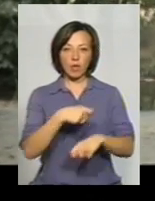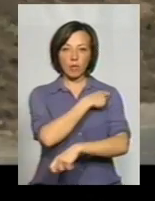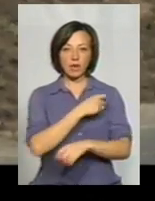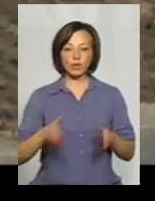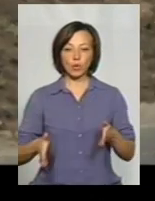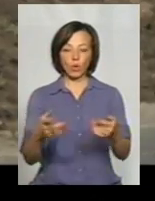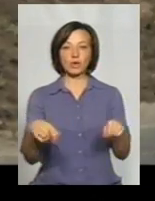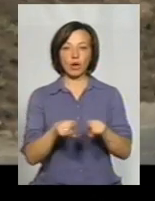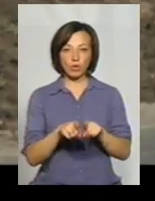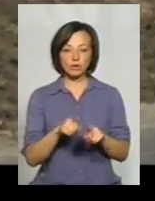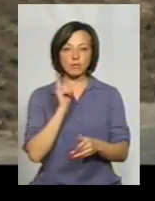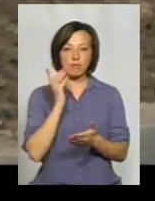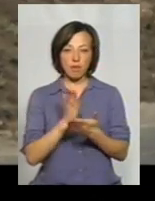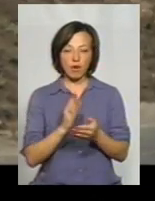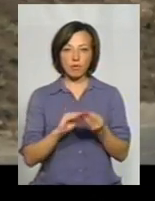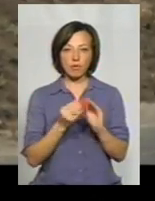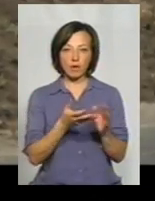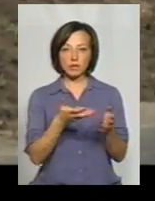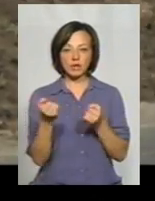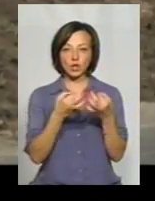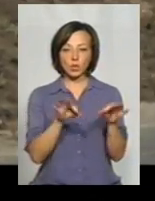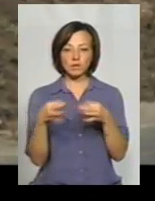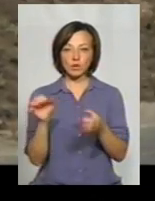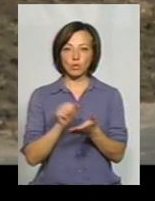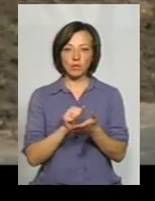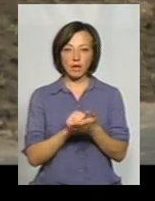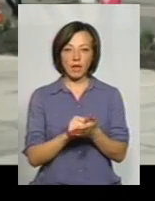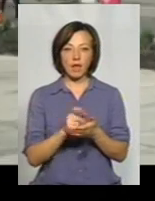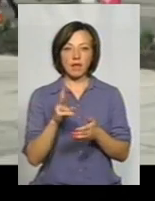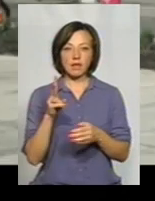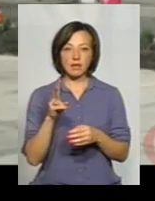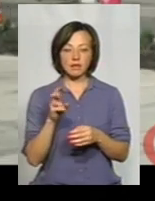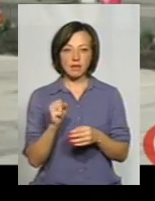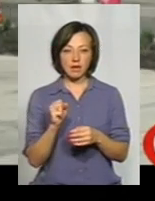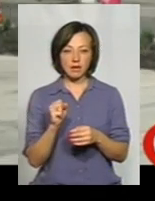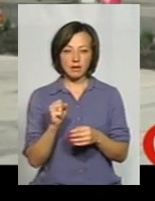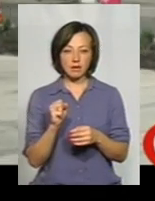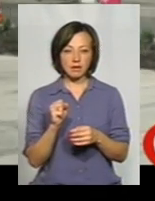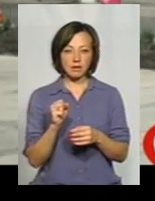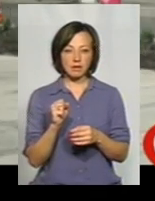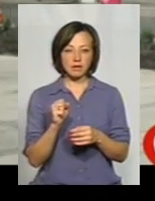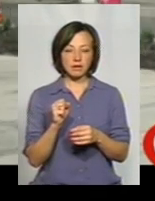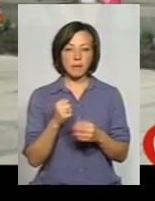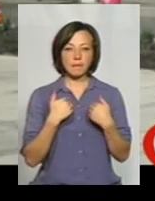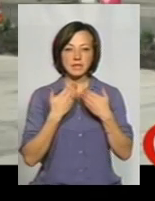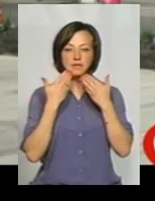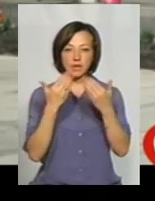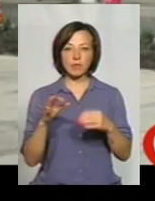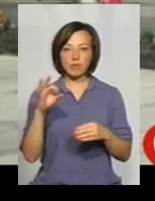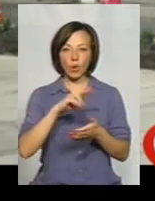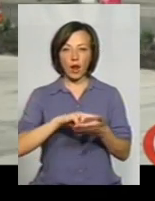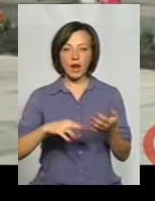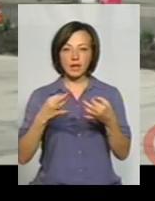дороги. Також, каже, мають проблеми з утриманням дозвільних документів на виїмку ґрунту. Ми зверталися стосовно